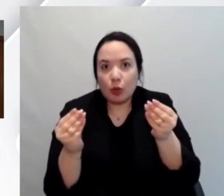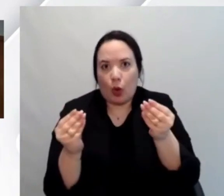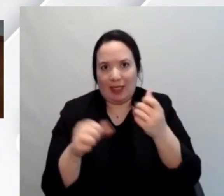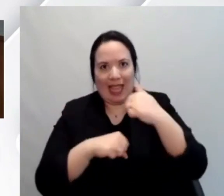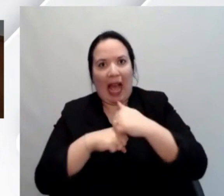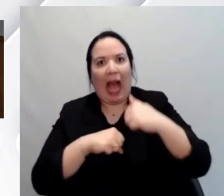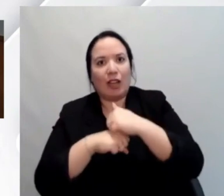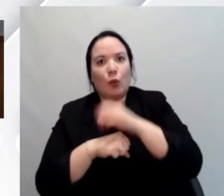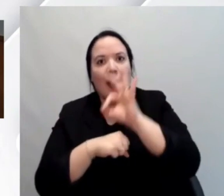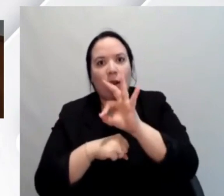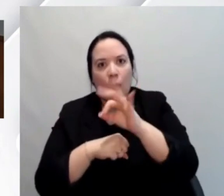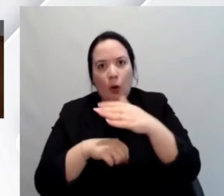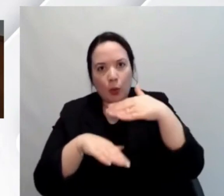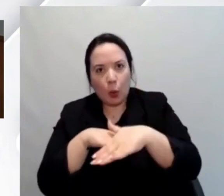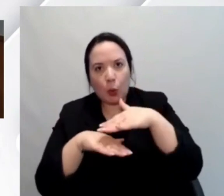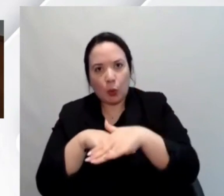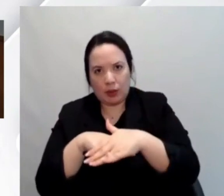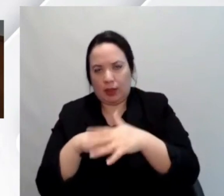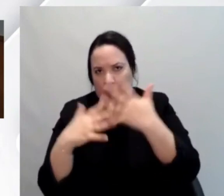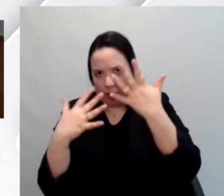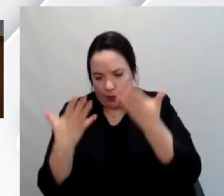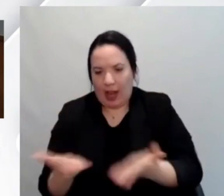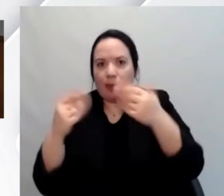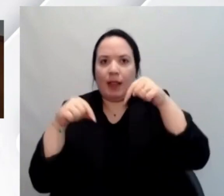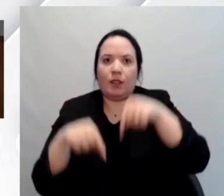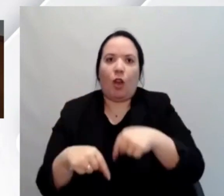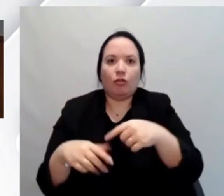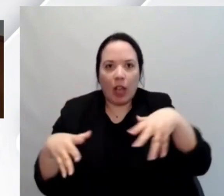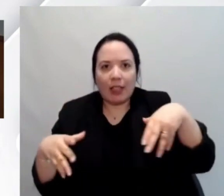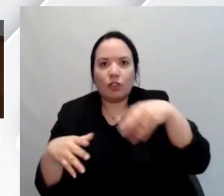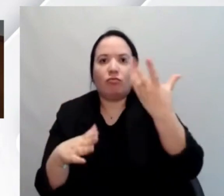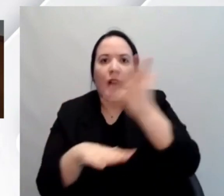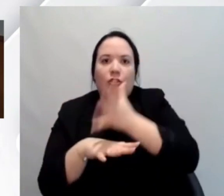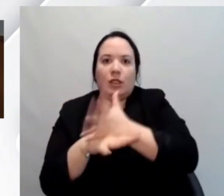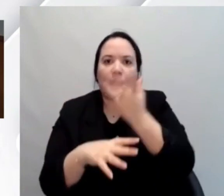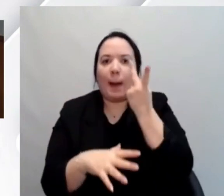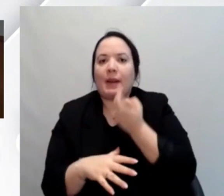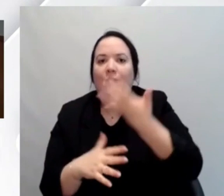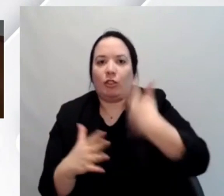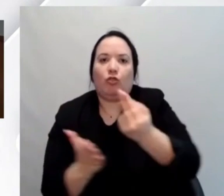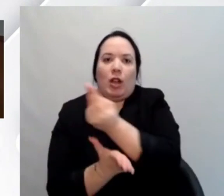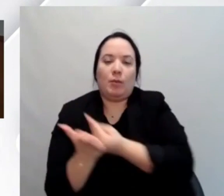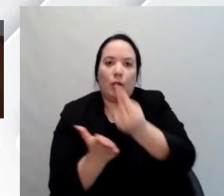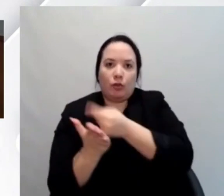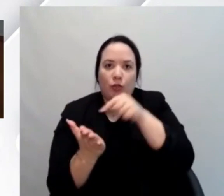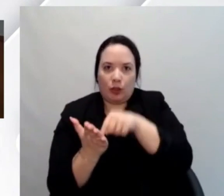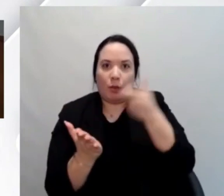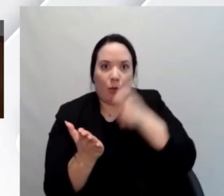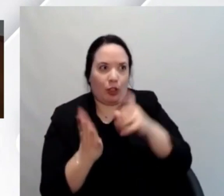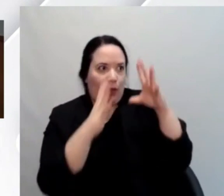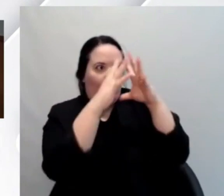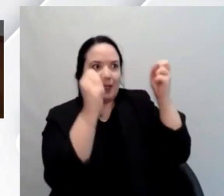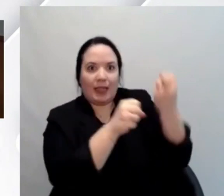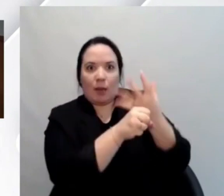utilizzati dagli utenti sono nativamente accessibili adesso, hanno le caratteristiche di accessibilità definite dai produttori che si